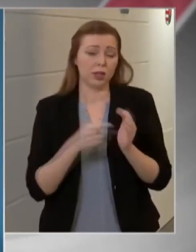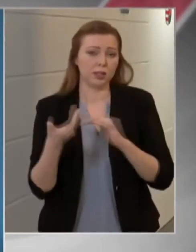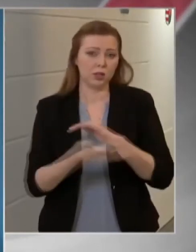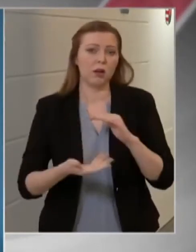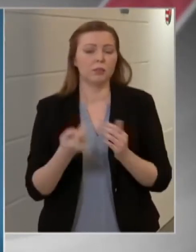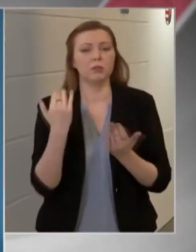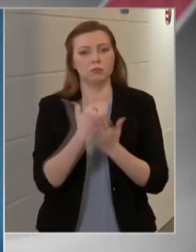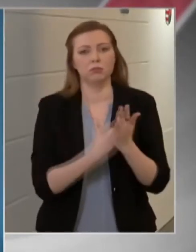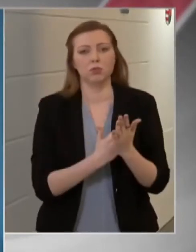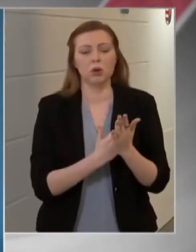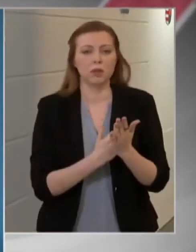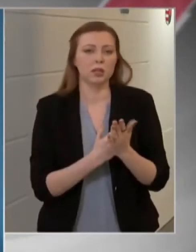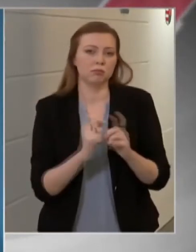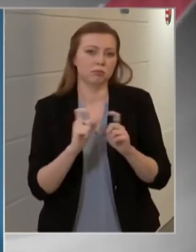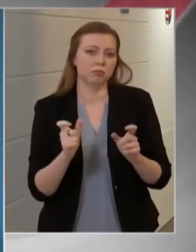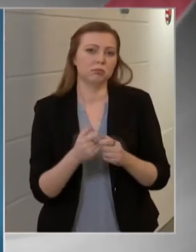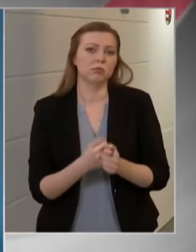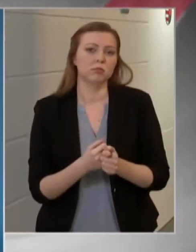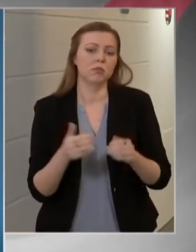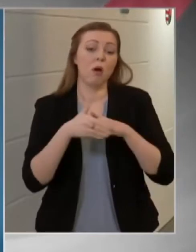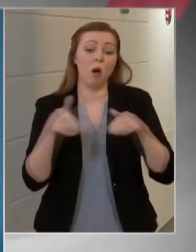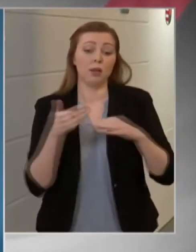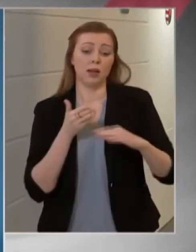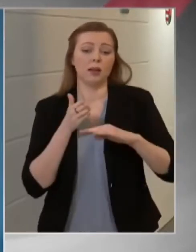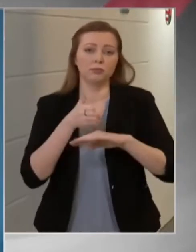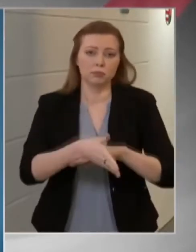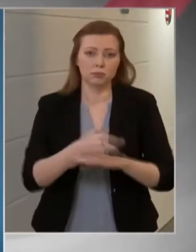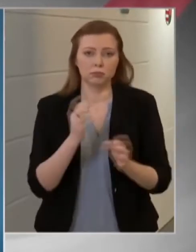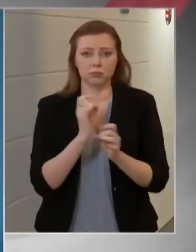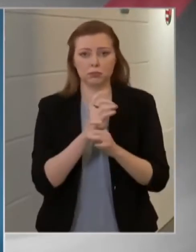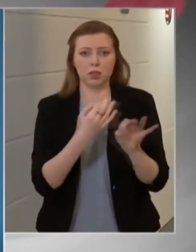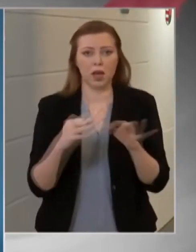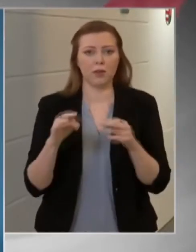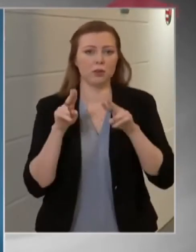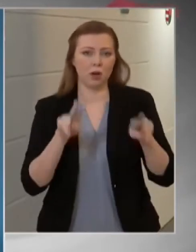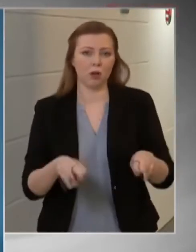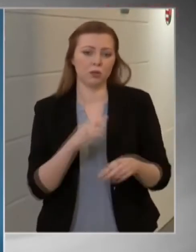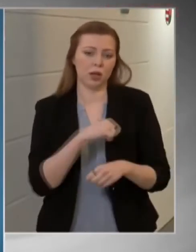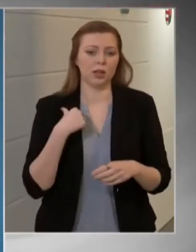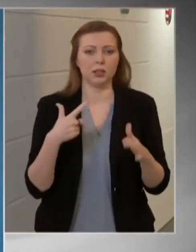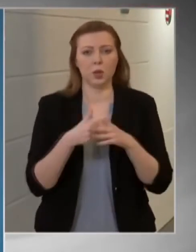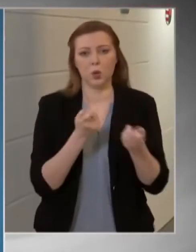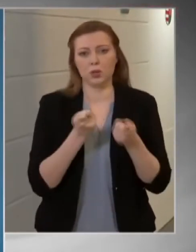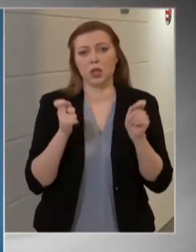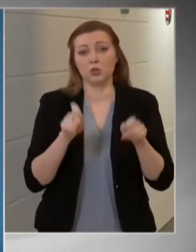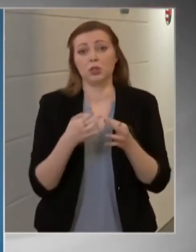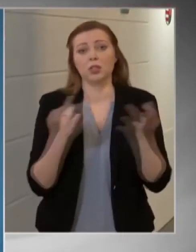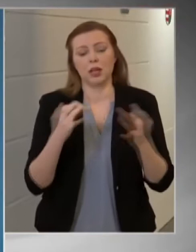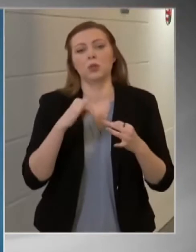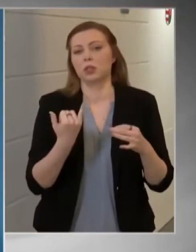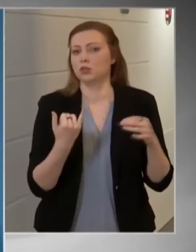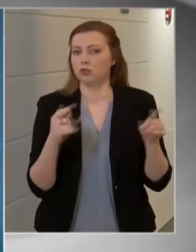a törvény erejénél fogva a határátlépéssel a járványügyi hatóság egyedi közigazgatási döntése nélkül is